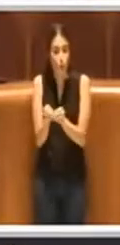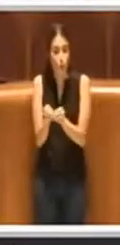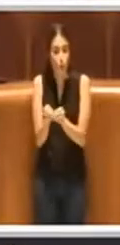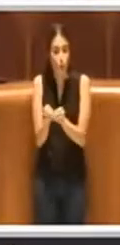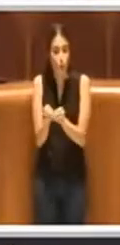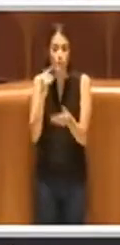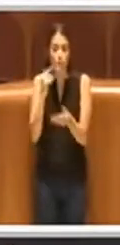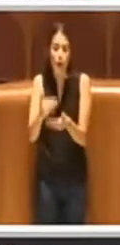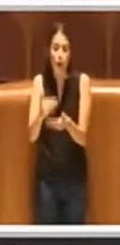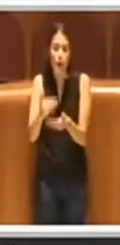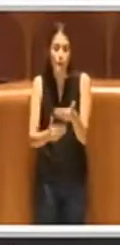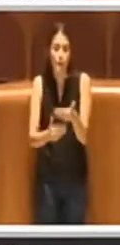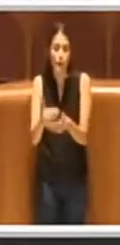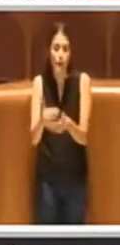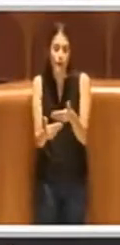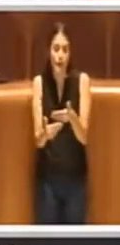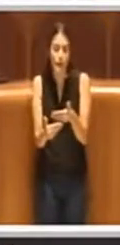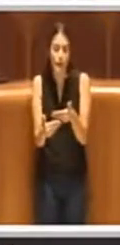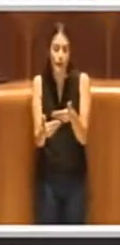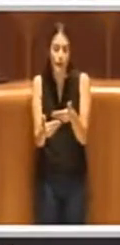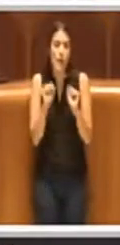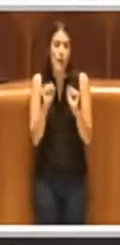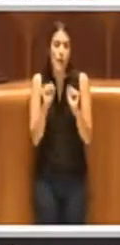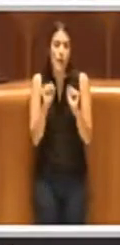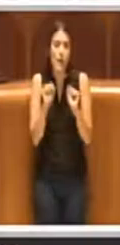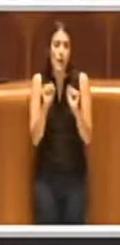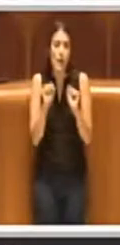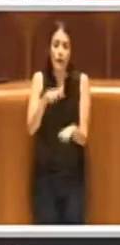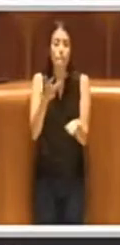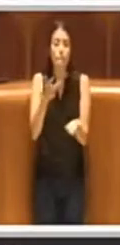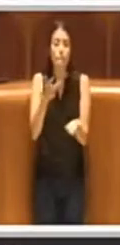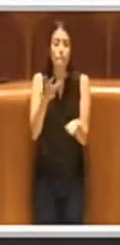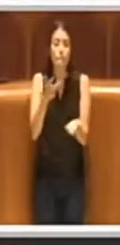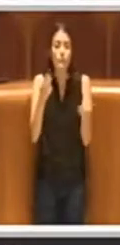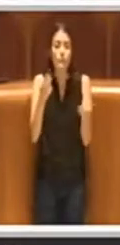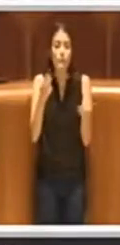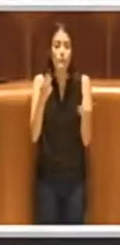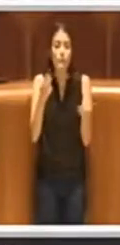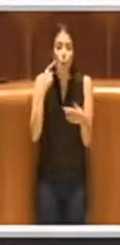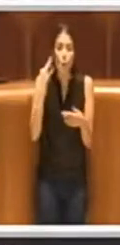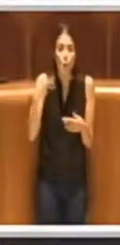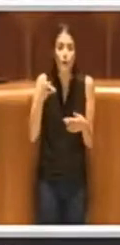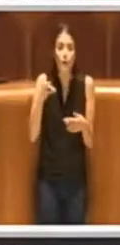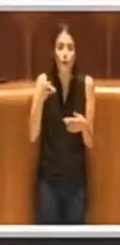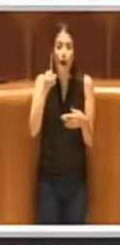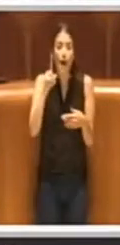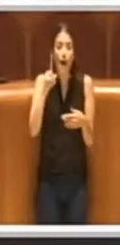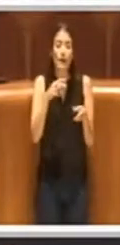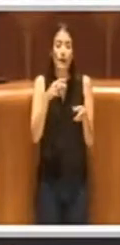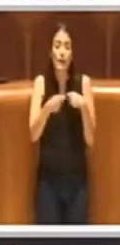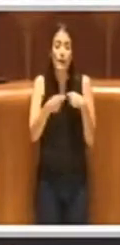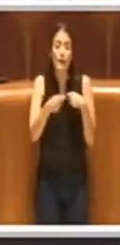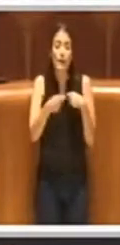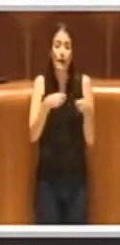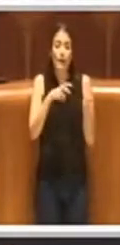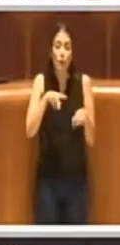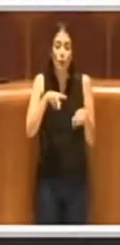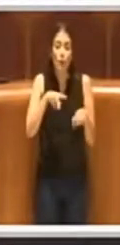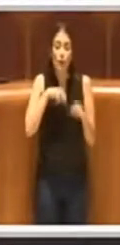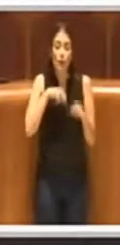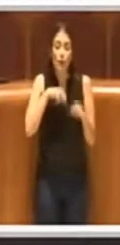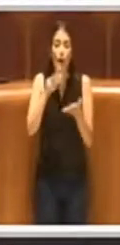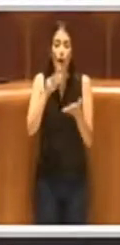che possono appunto garantire qualità anche nei mercati agricoli privati che possono garantire